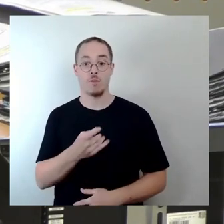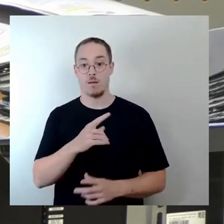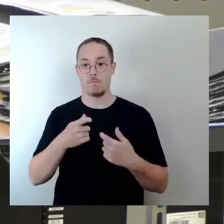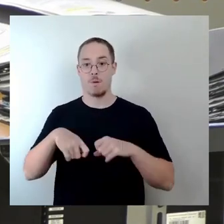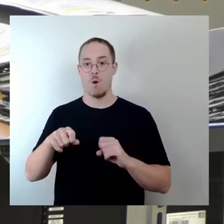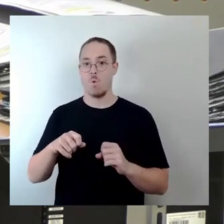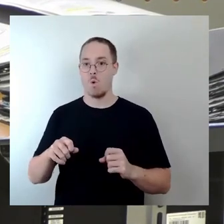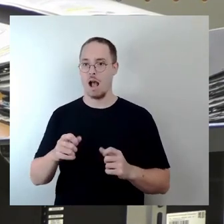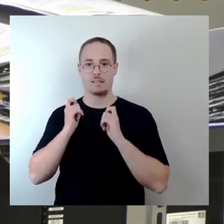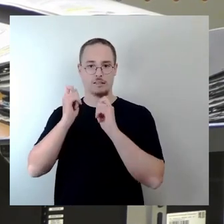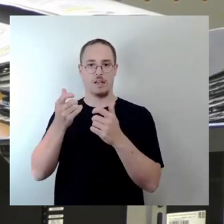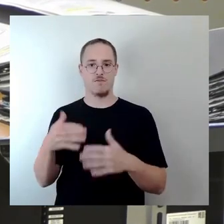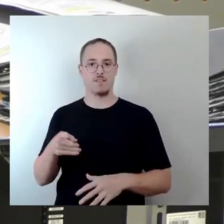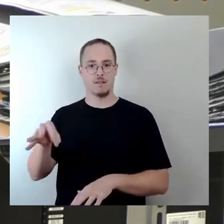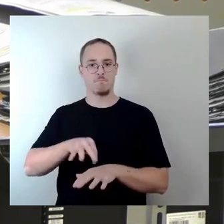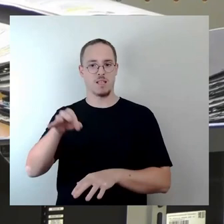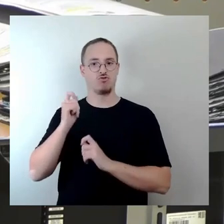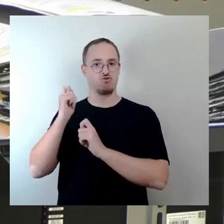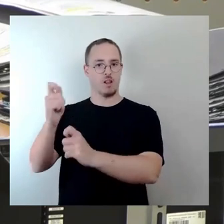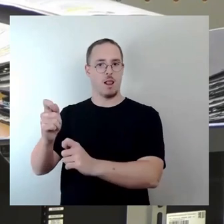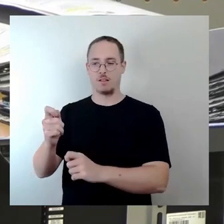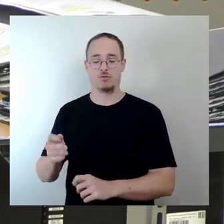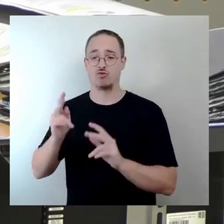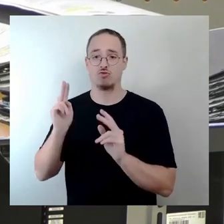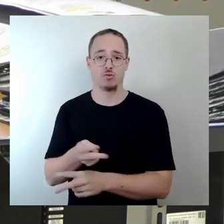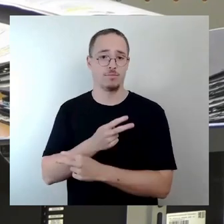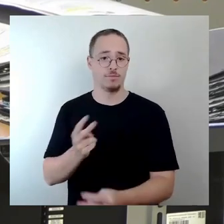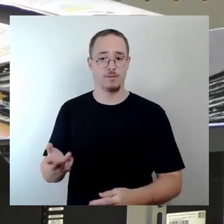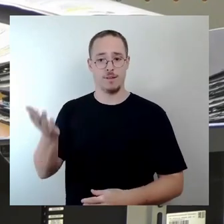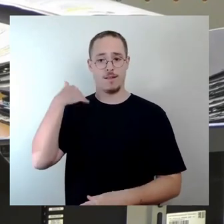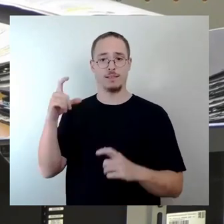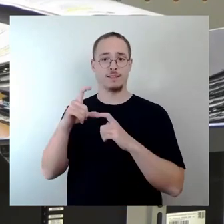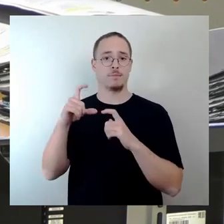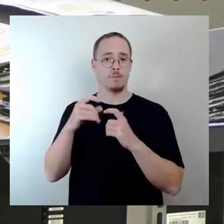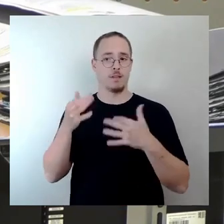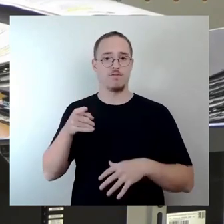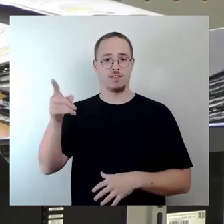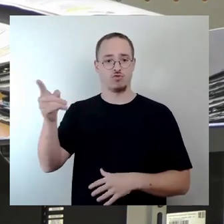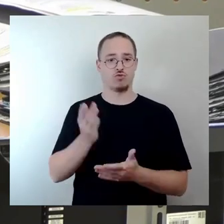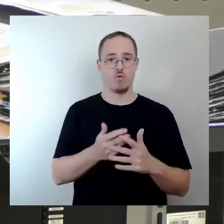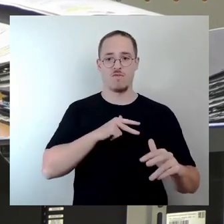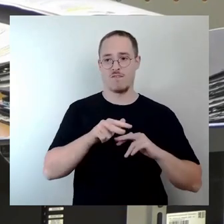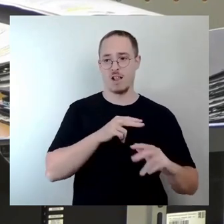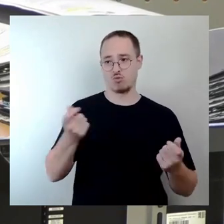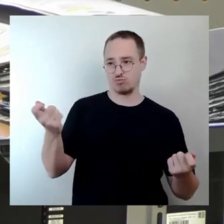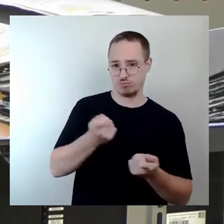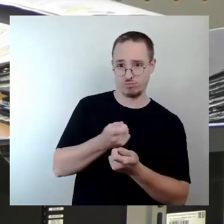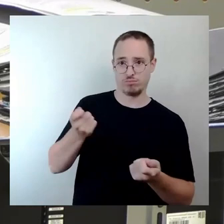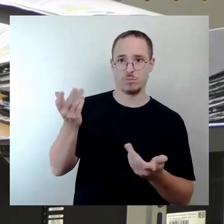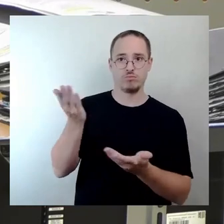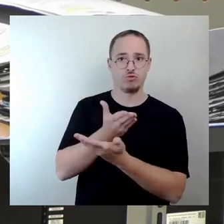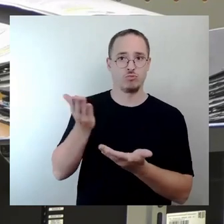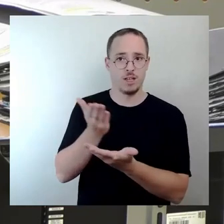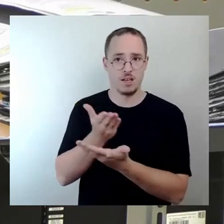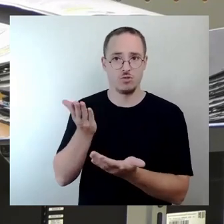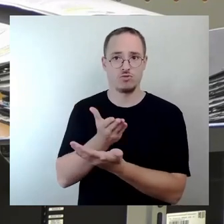gestellt wurde, ist auch falsch. Seit September ist Herr Riedel mit der Verwaltung im Gespräch versucht auszuloten, wie kann man jetzt dort